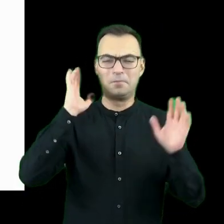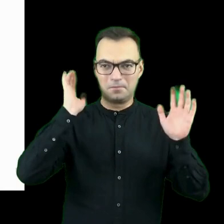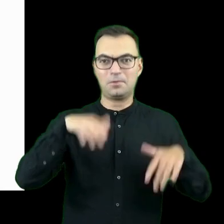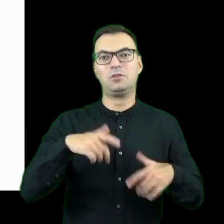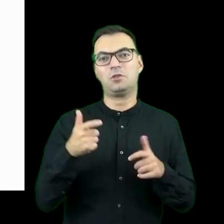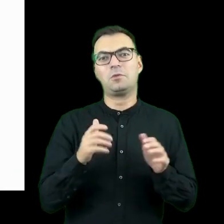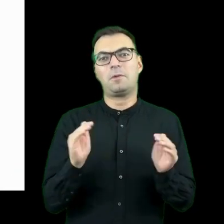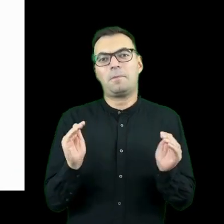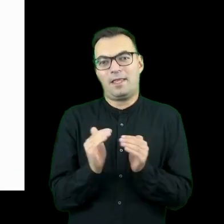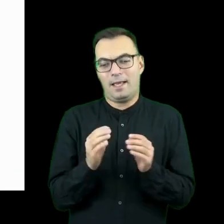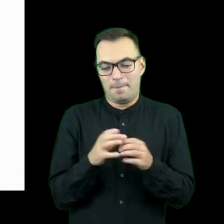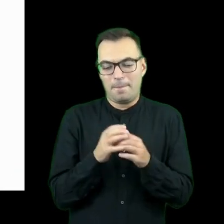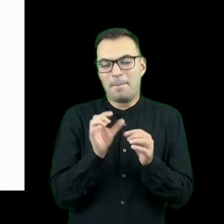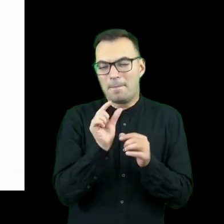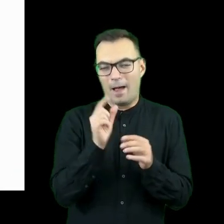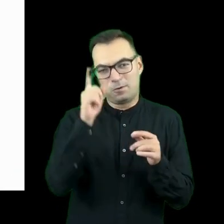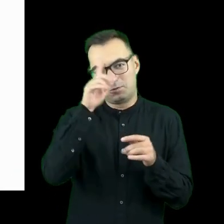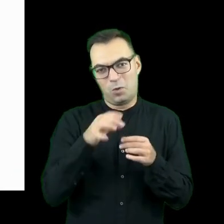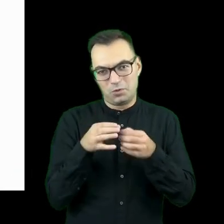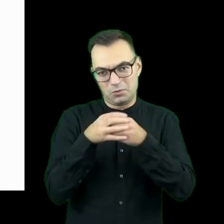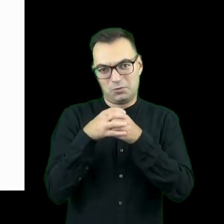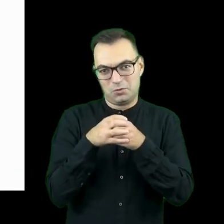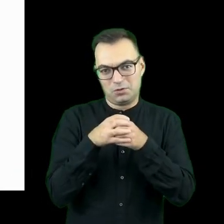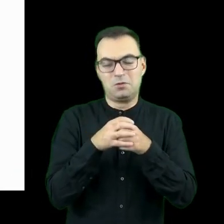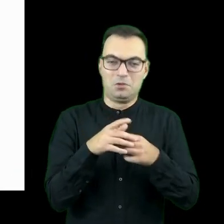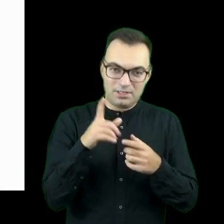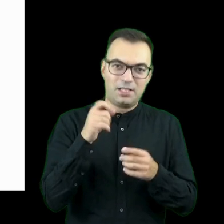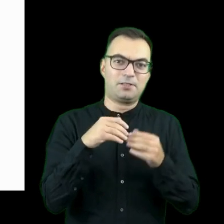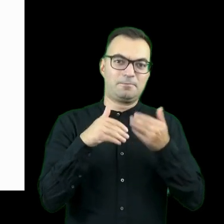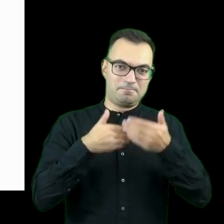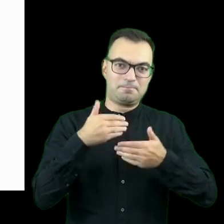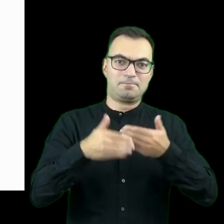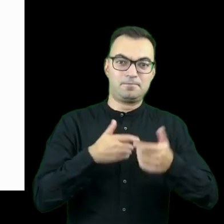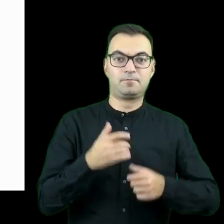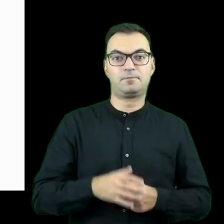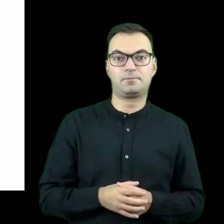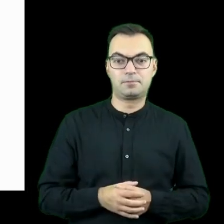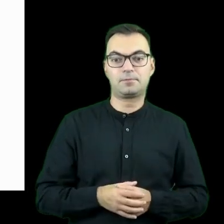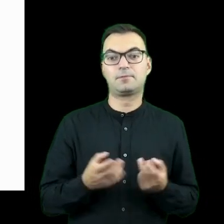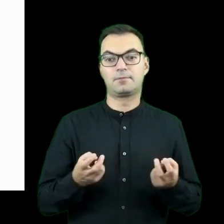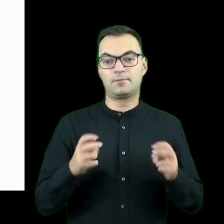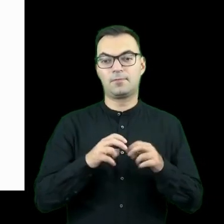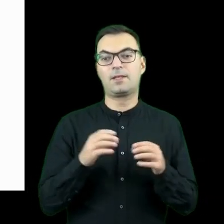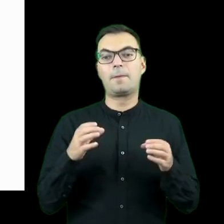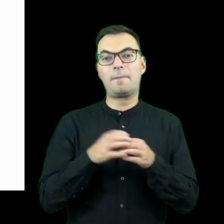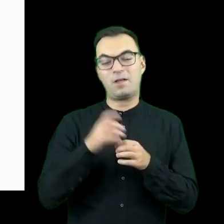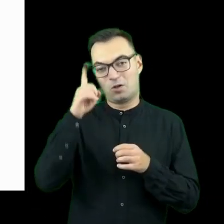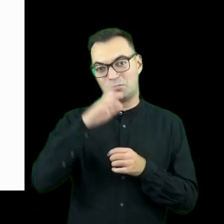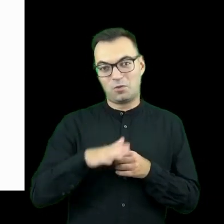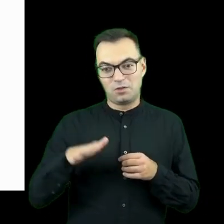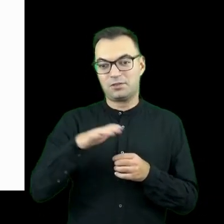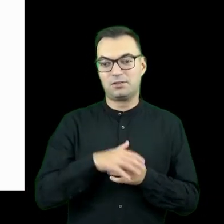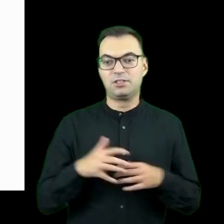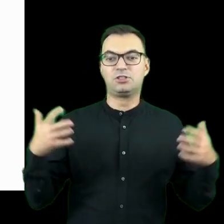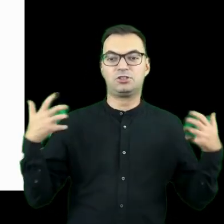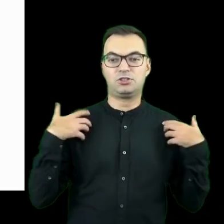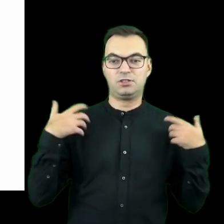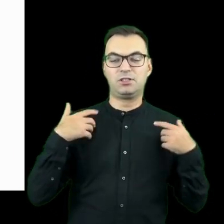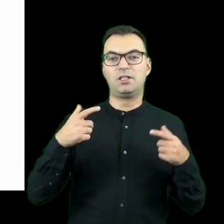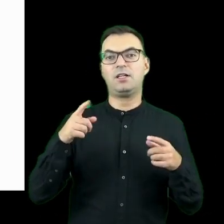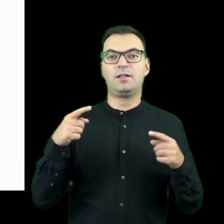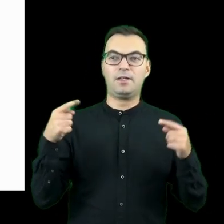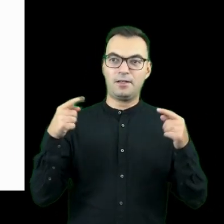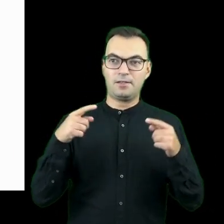uznali, że możemy stworzyć taką mikrospołeczność, która takie praktyki zacznie realizować. No stworzyli mikrospołeczność żyjącą w sposób